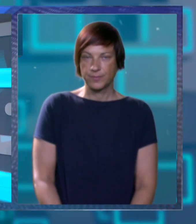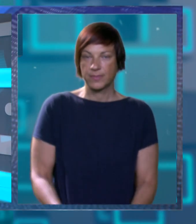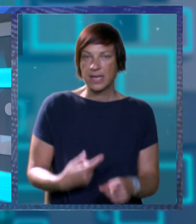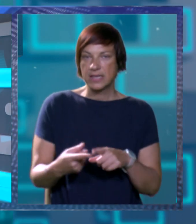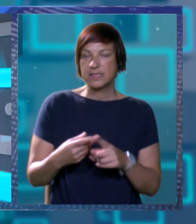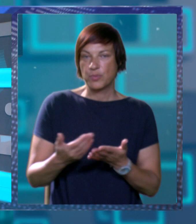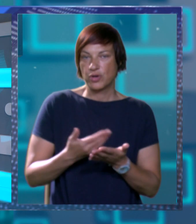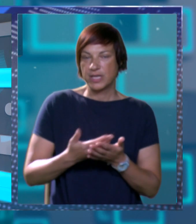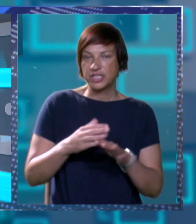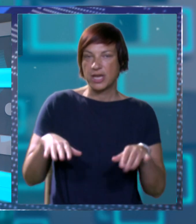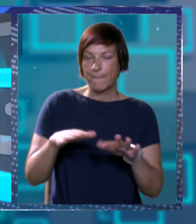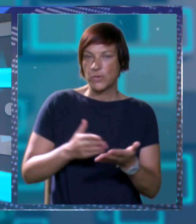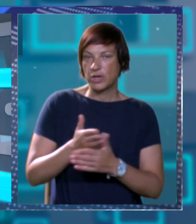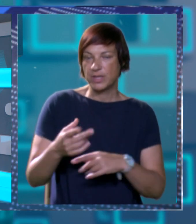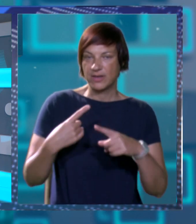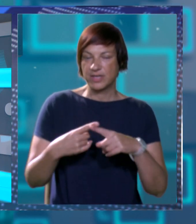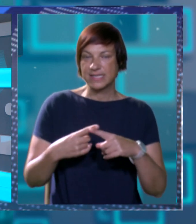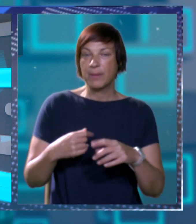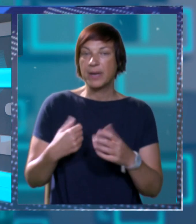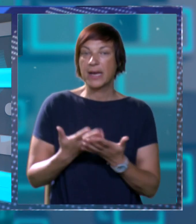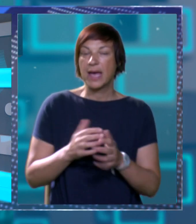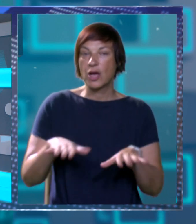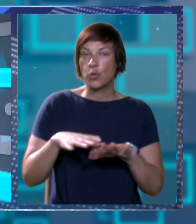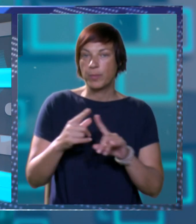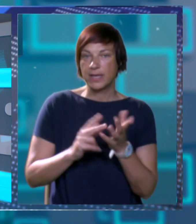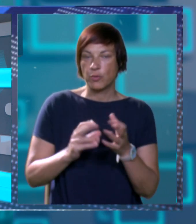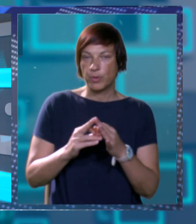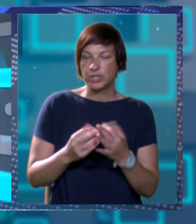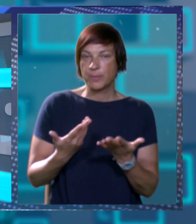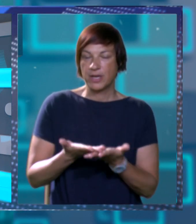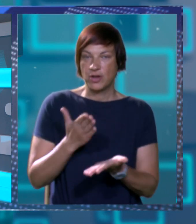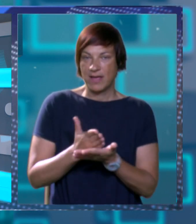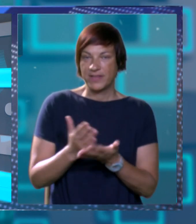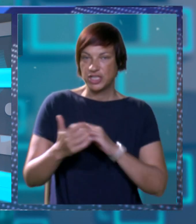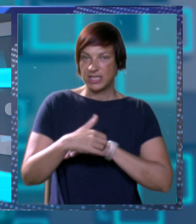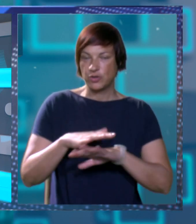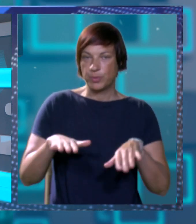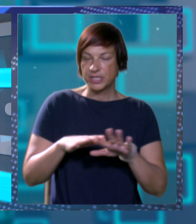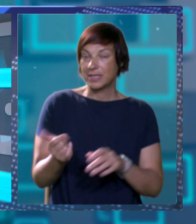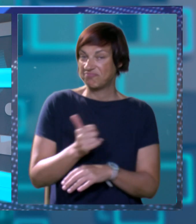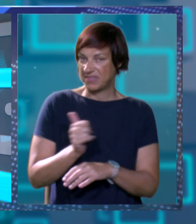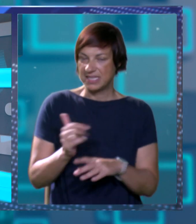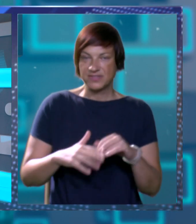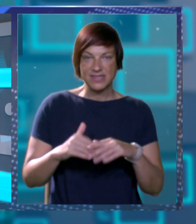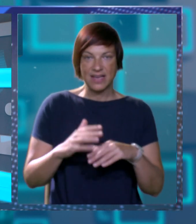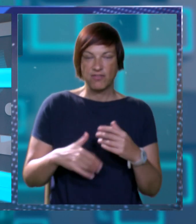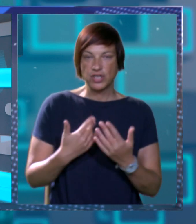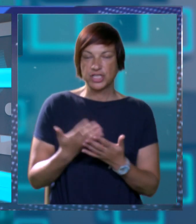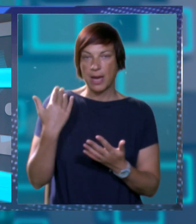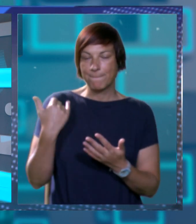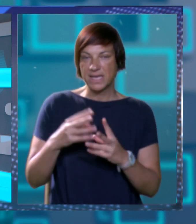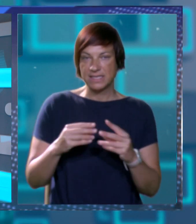Zbog onečišćenja mora utijekuje zabrana kupanja u pločama, no more na većini Dubrovačkih plaža gotovo izvrsne kakvoće.